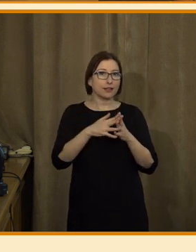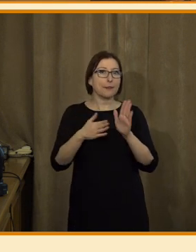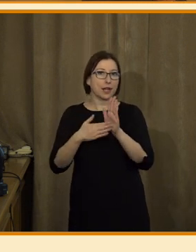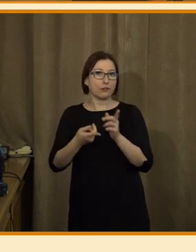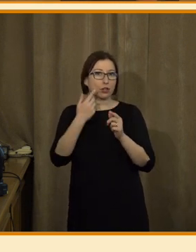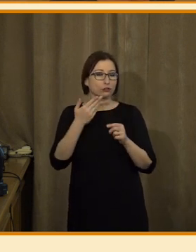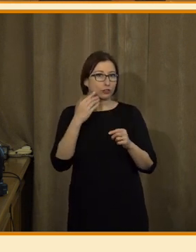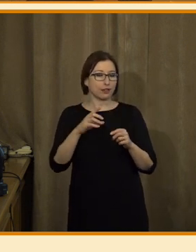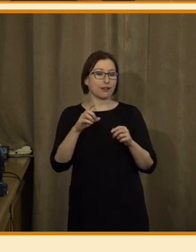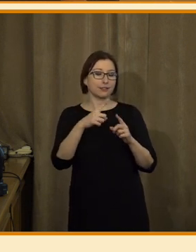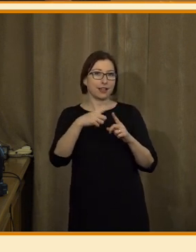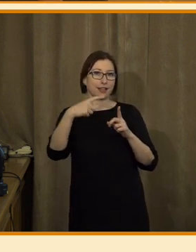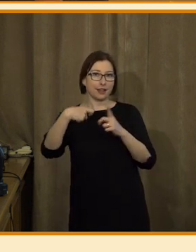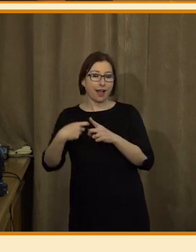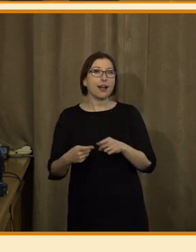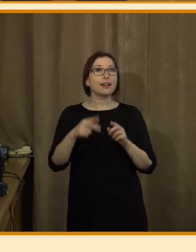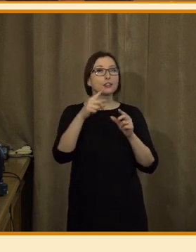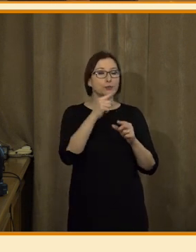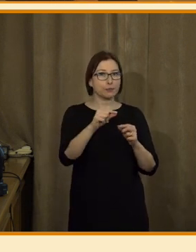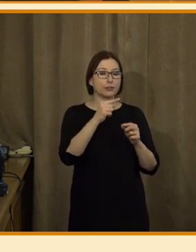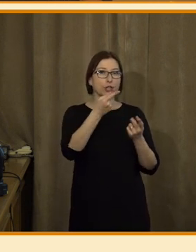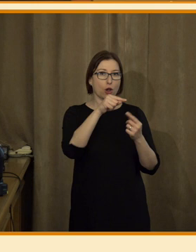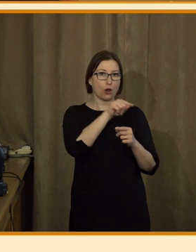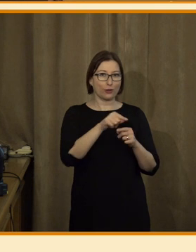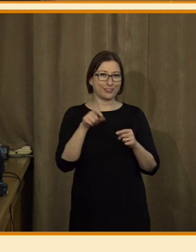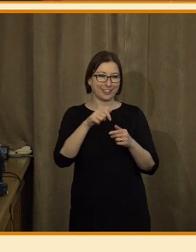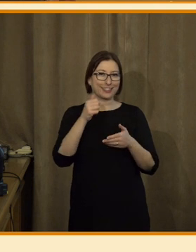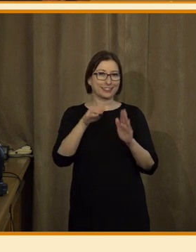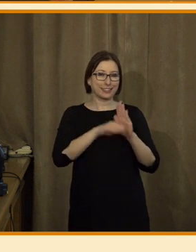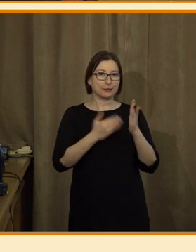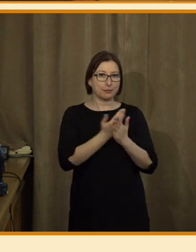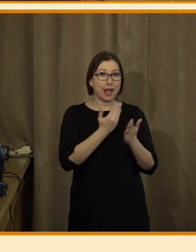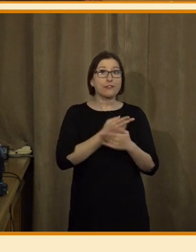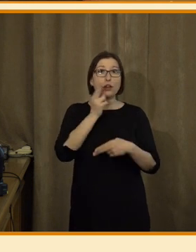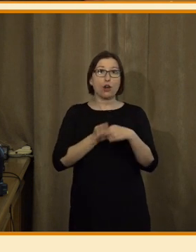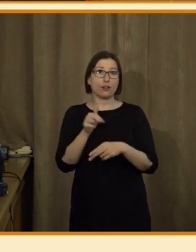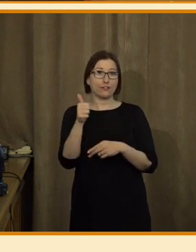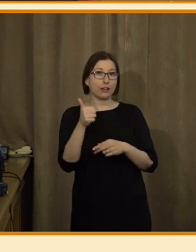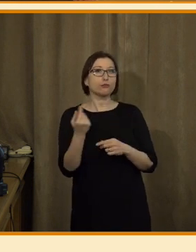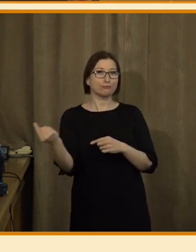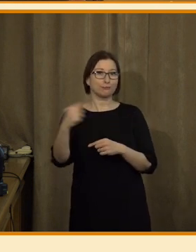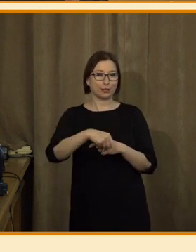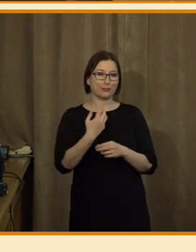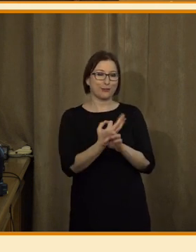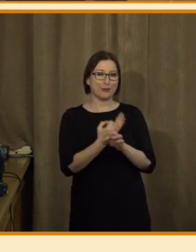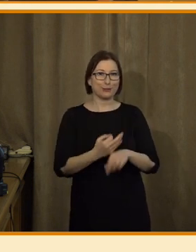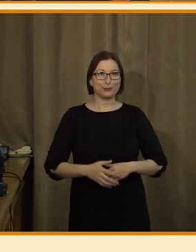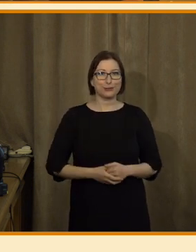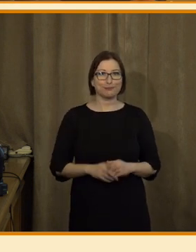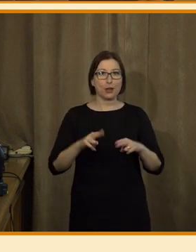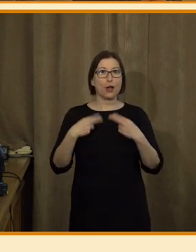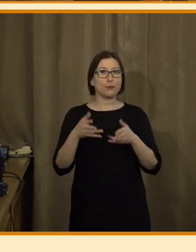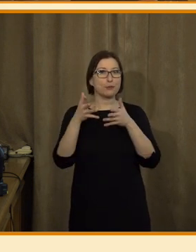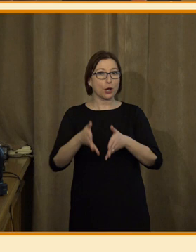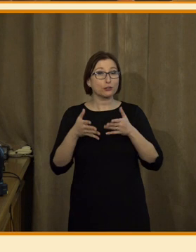ČTK, Jiří Špaček ze Seznam zpráv a právnička Alžběta Solarčik. Sympozium končí až v jednu, tak se zastavte. Počasí